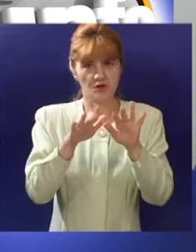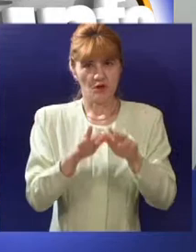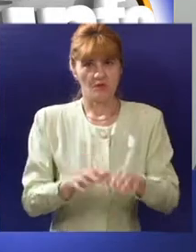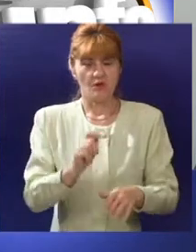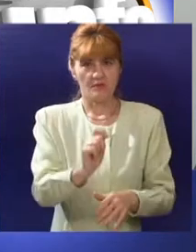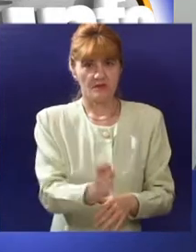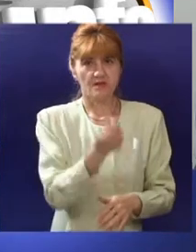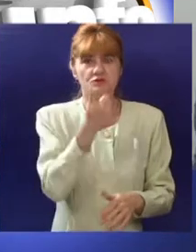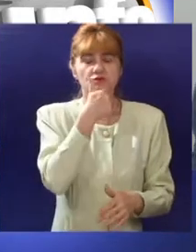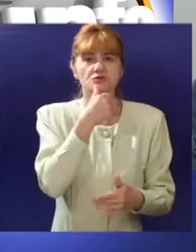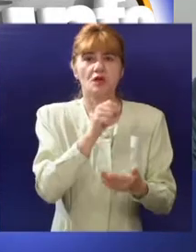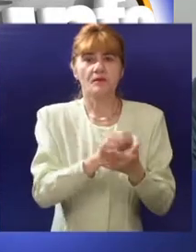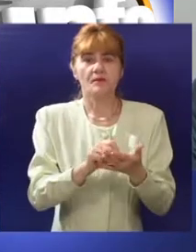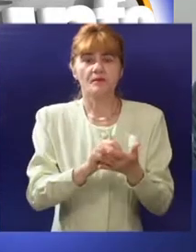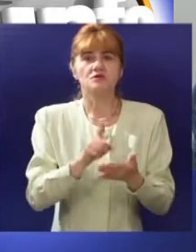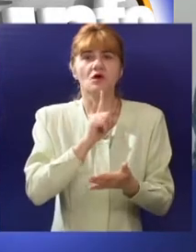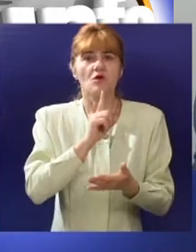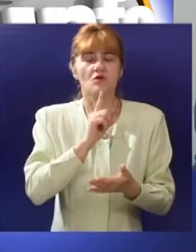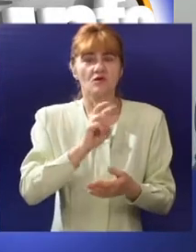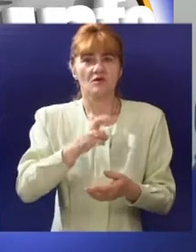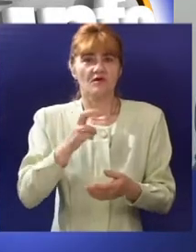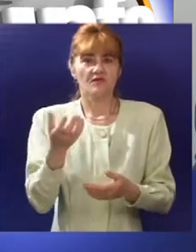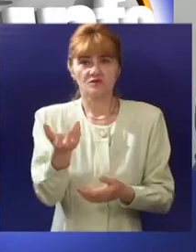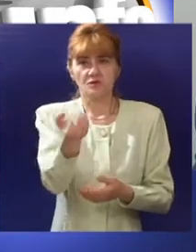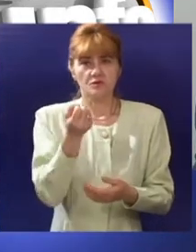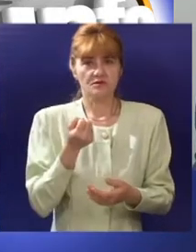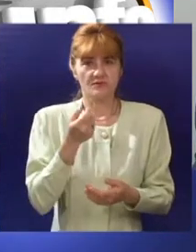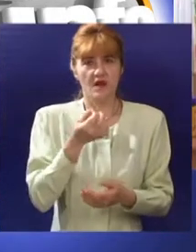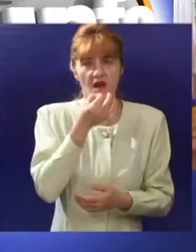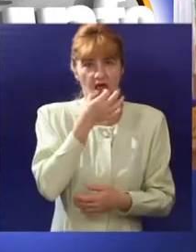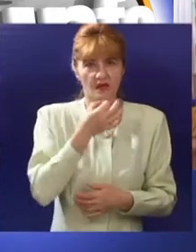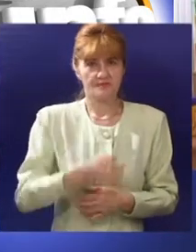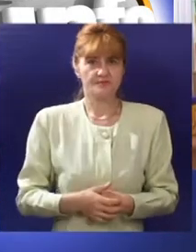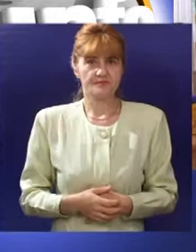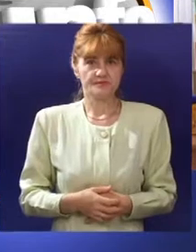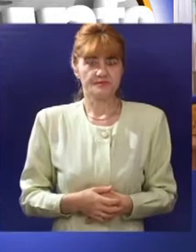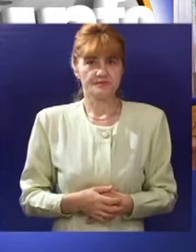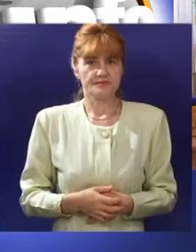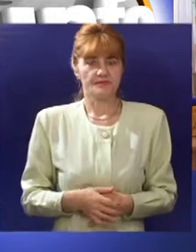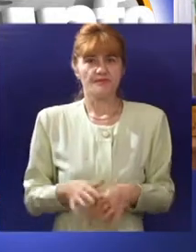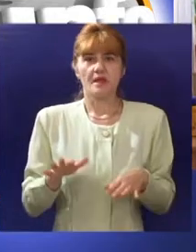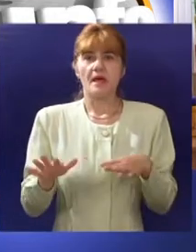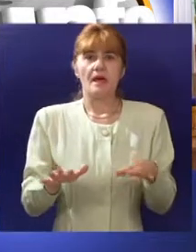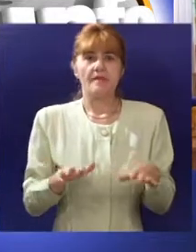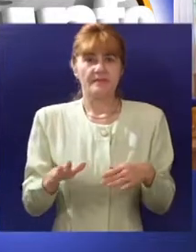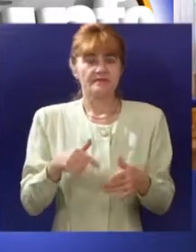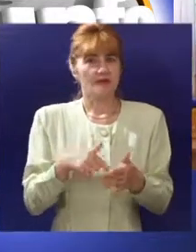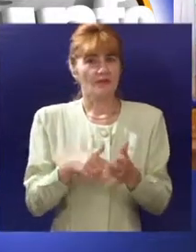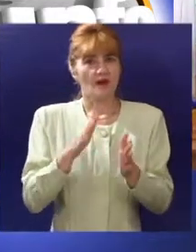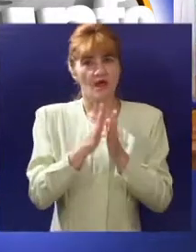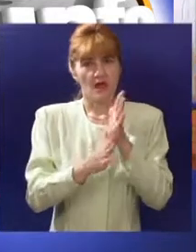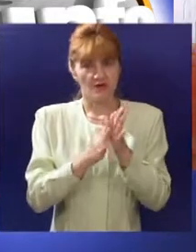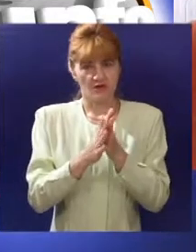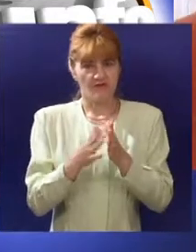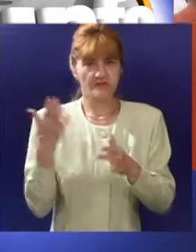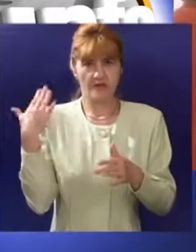identifikacijonim brojem dolaziti u apoteke i podizvati propisane lekove. Ministar zdravlja obavio je u gradskoj kući